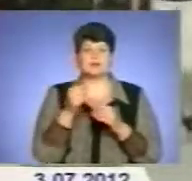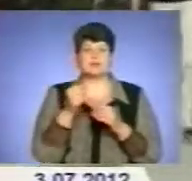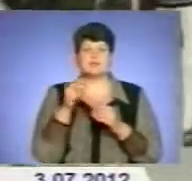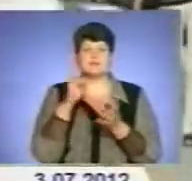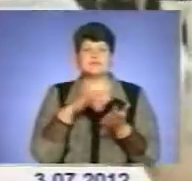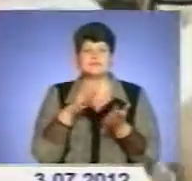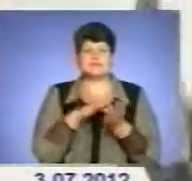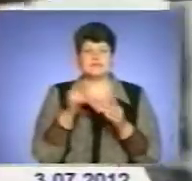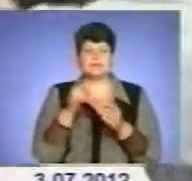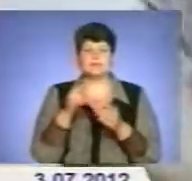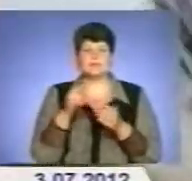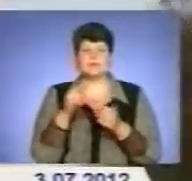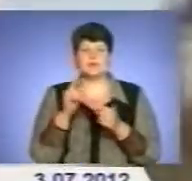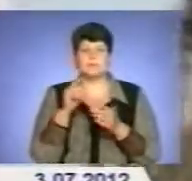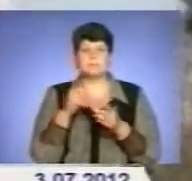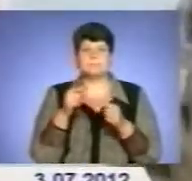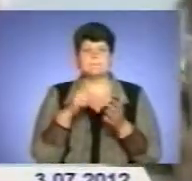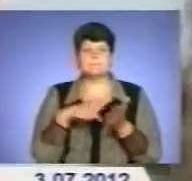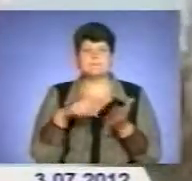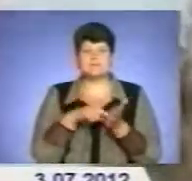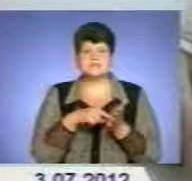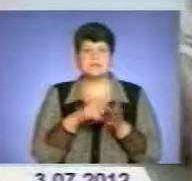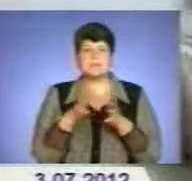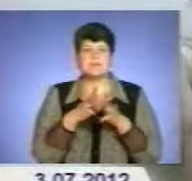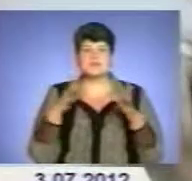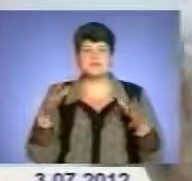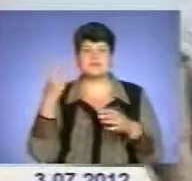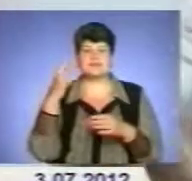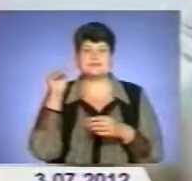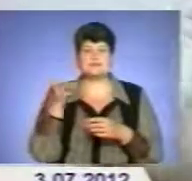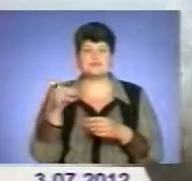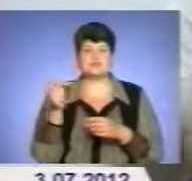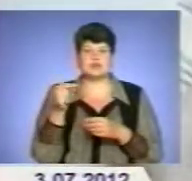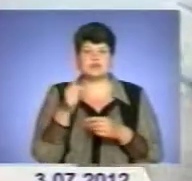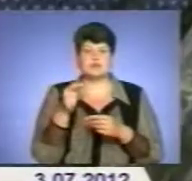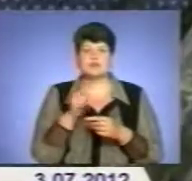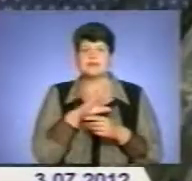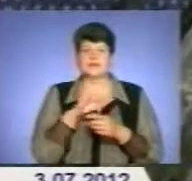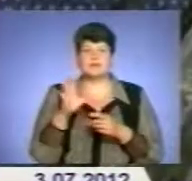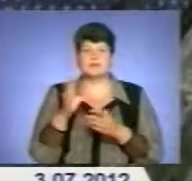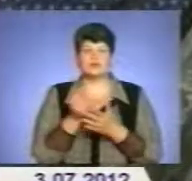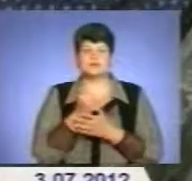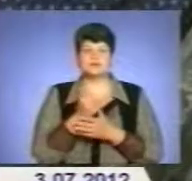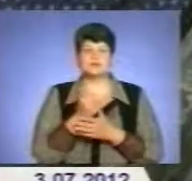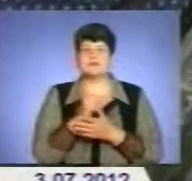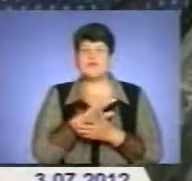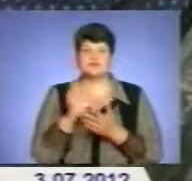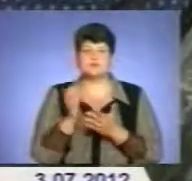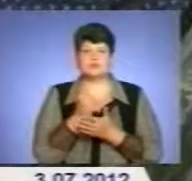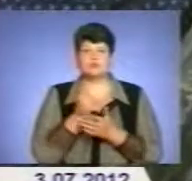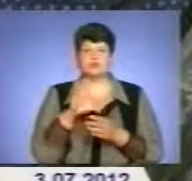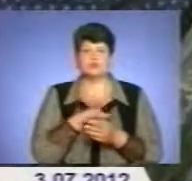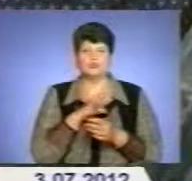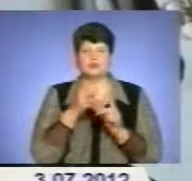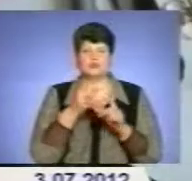техніку та ювелірні прикраси на понад 20 тисяч гривень. Не зовсім успішна вилазка очікувала крадіїв наступного дня. У ще одній чужій